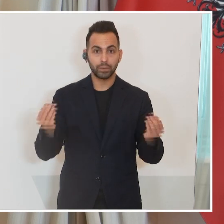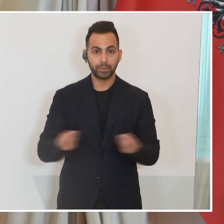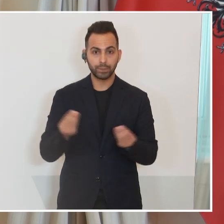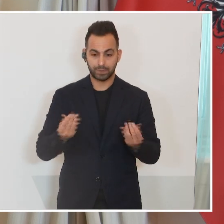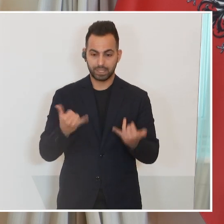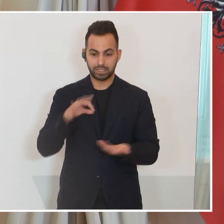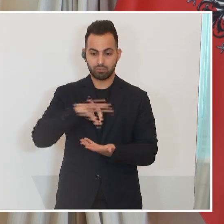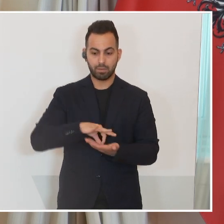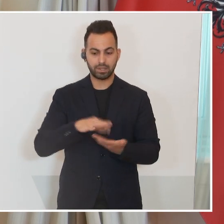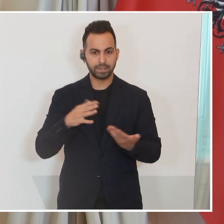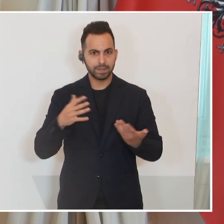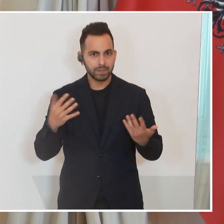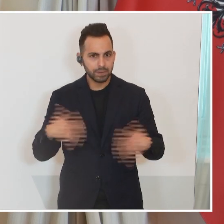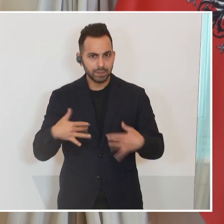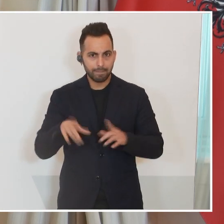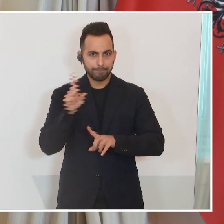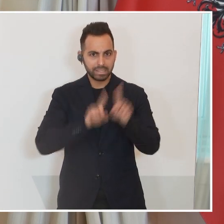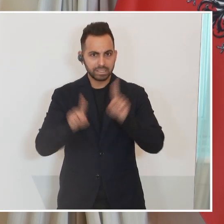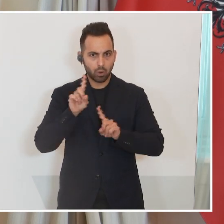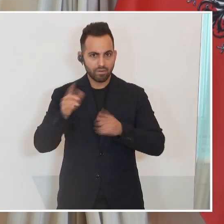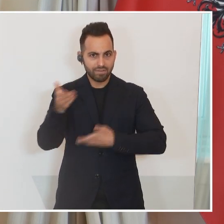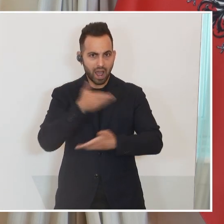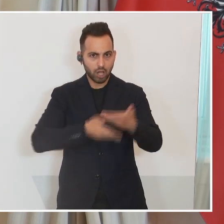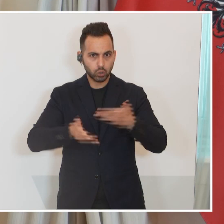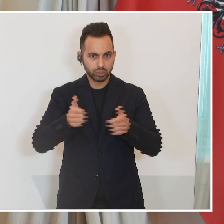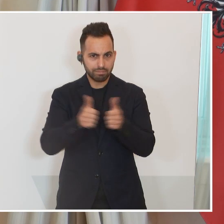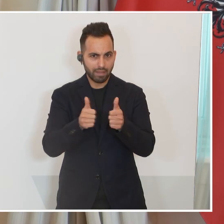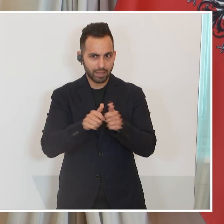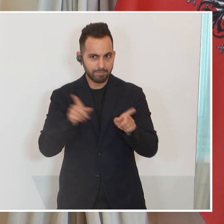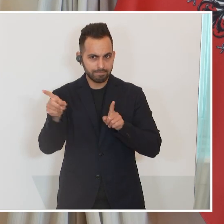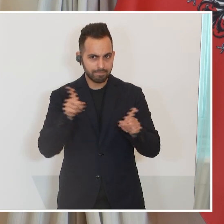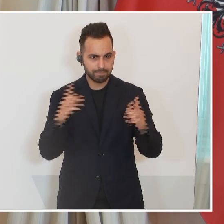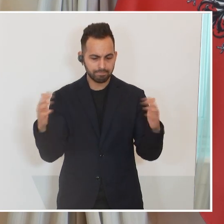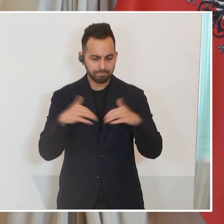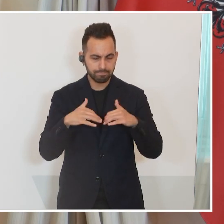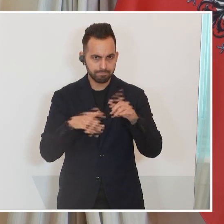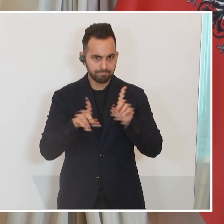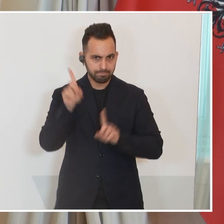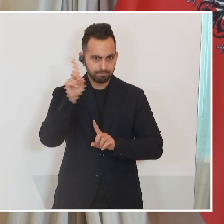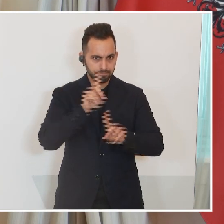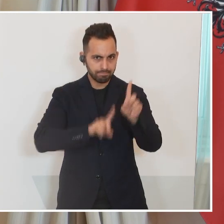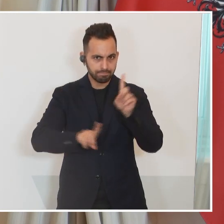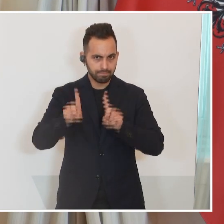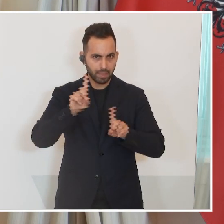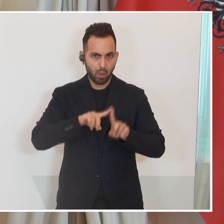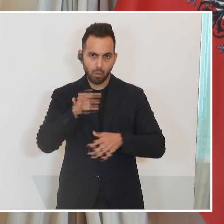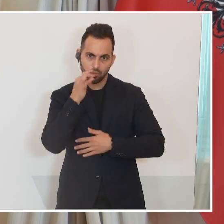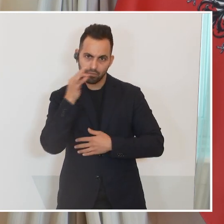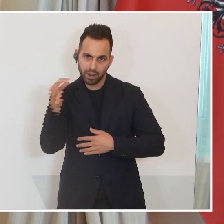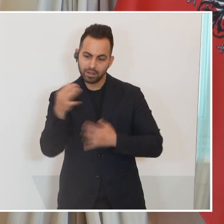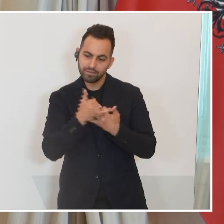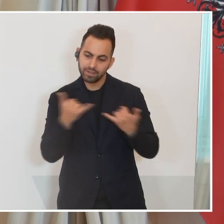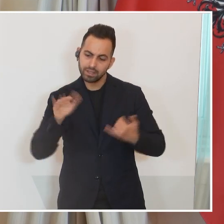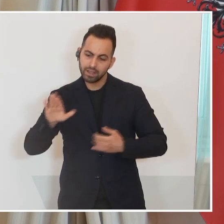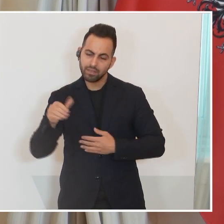dass es großes Misstrauen gibt zwischen den Verhandlungspartnern, um hier auch seine Einschätzung abzufragen, wann denn diese